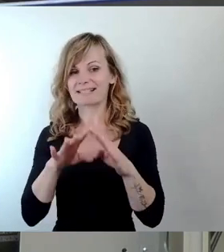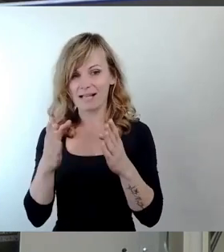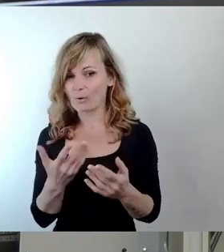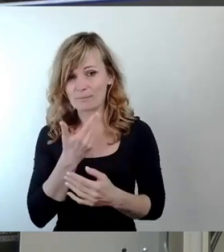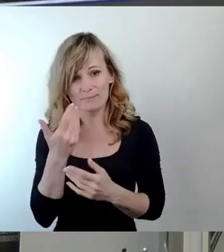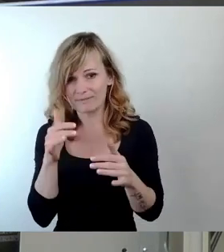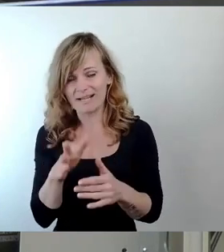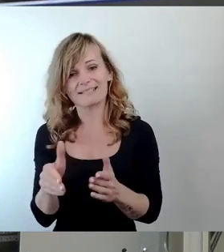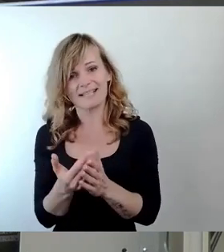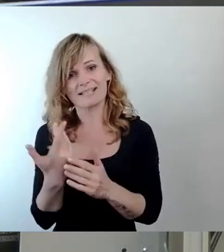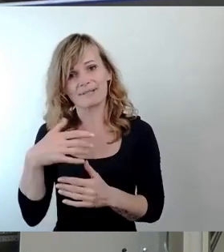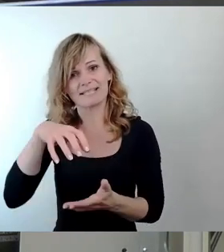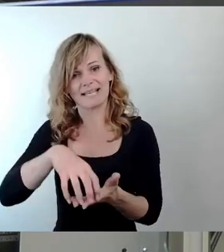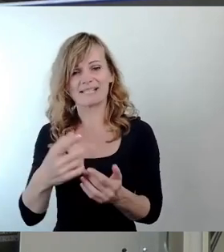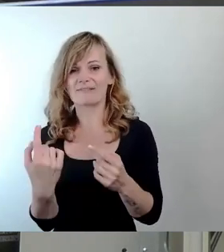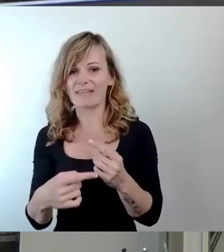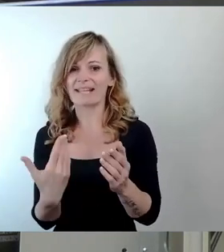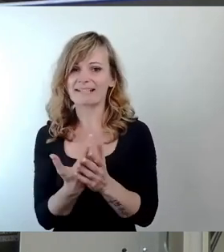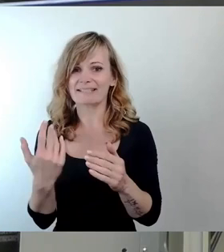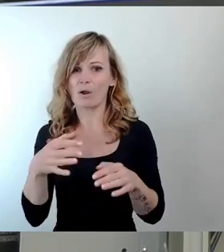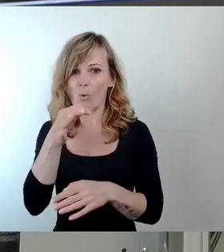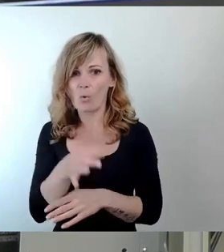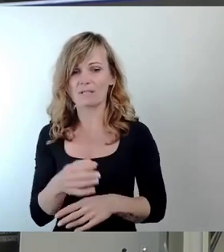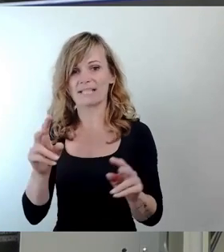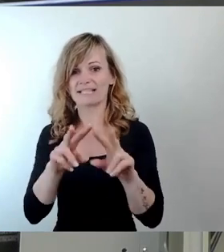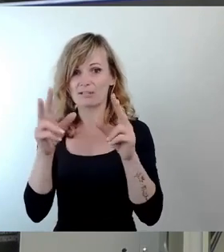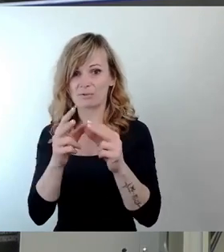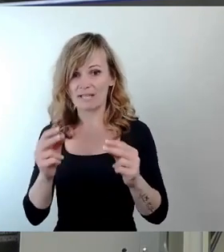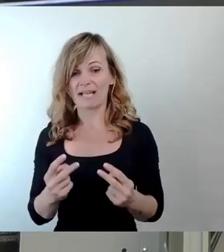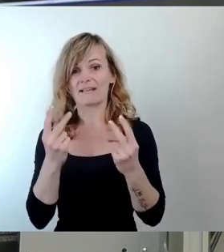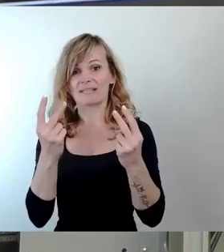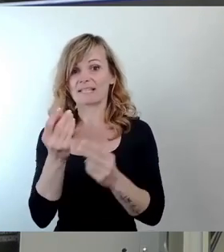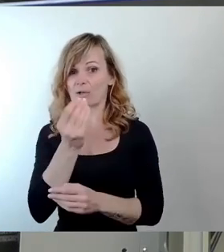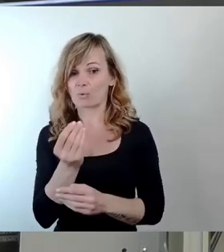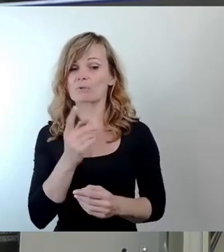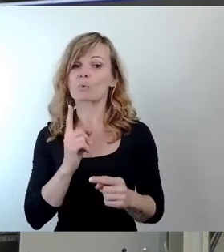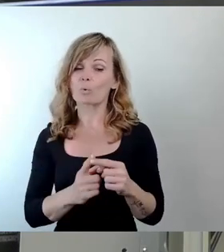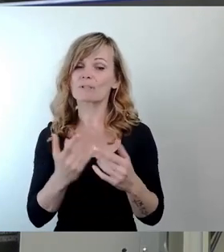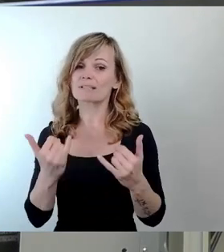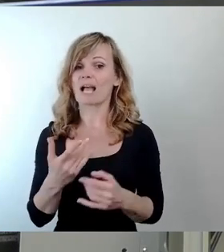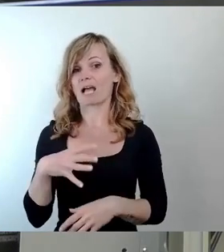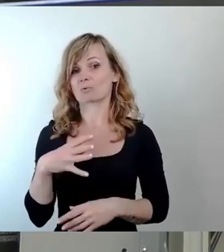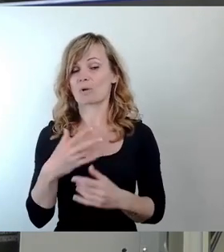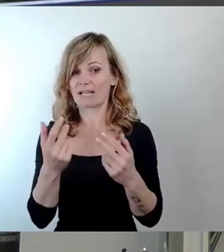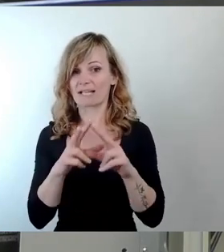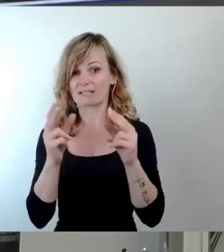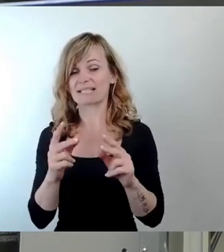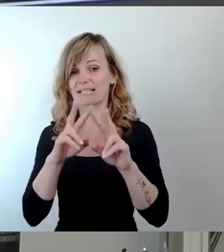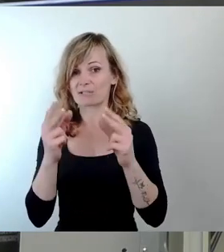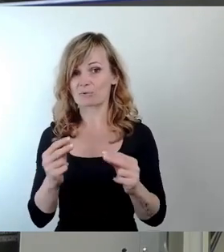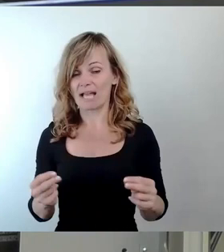geeigneter Ort, an dem international relevante Kunst bzw. die aktuellen internationalen Kunstströmungen